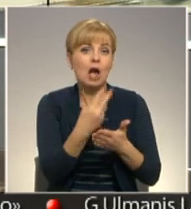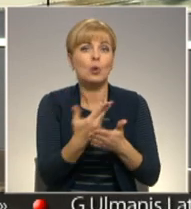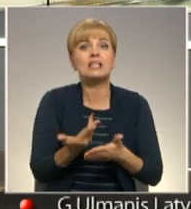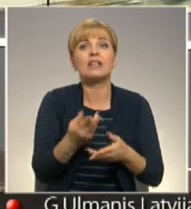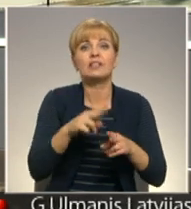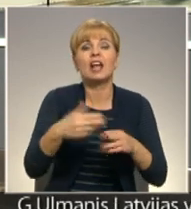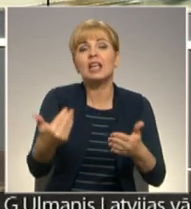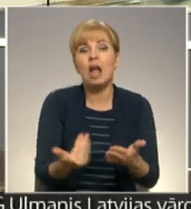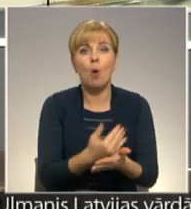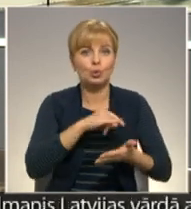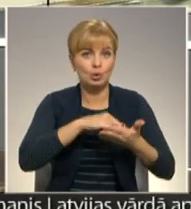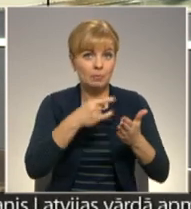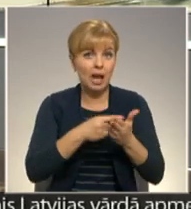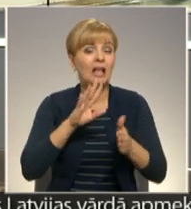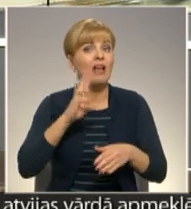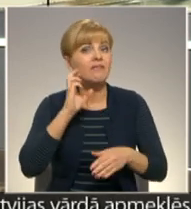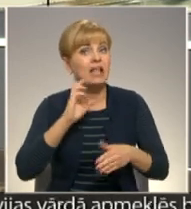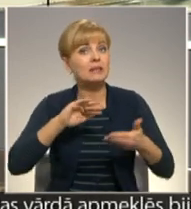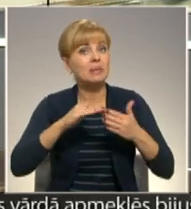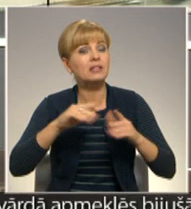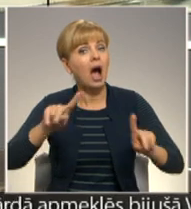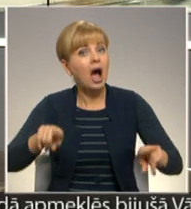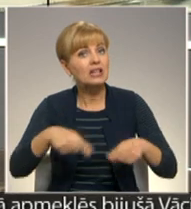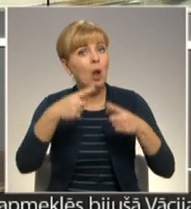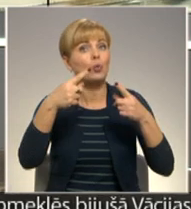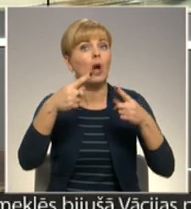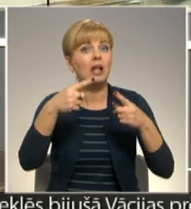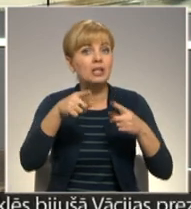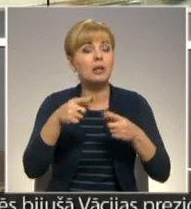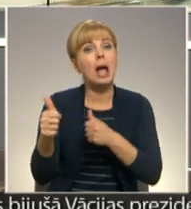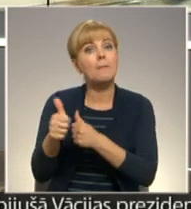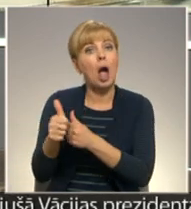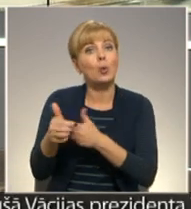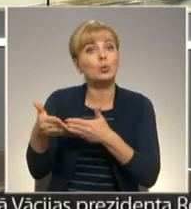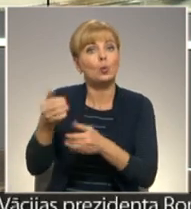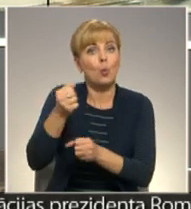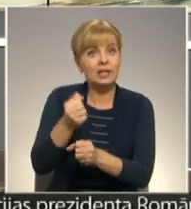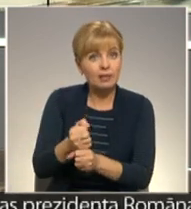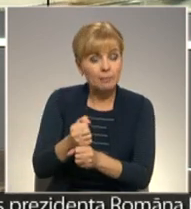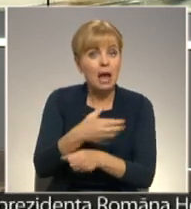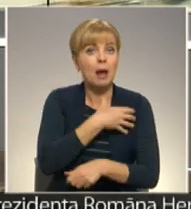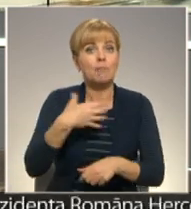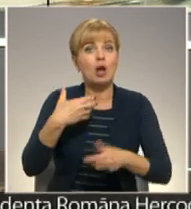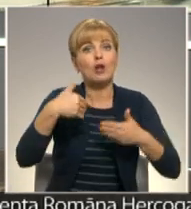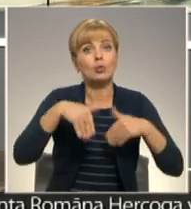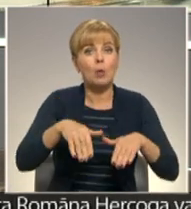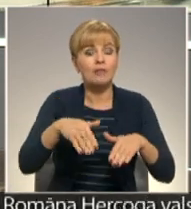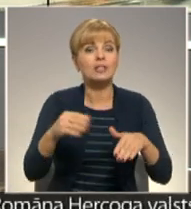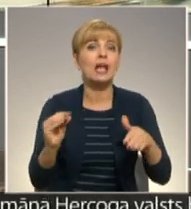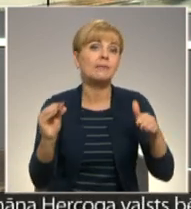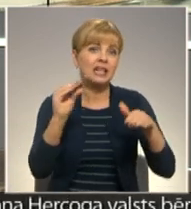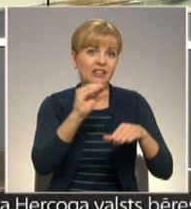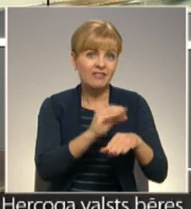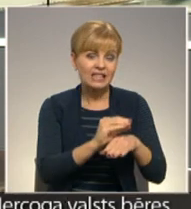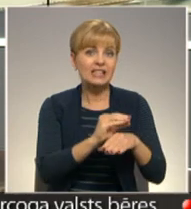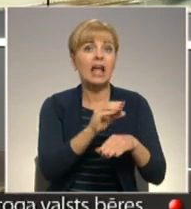atjaunot atteistību lakusostas termināļiem, pašaldību nolēmus investēt līdzekļus dārgu dzīvokļi izbūvē, ko vēlāk realizēs nekusamo